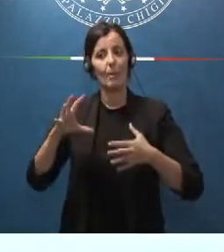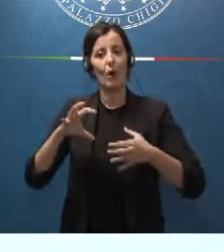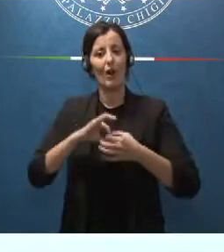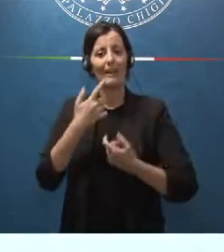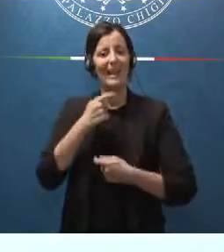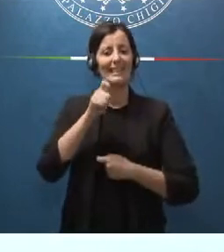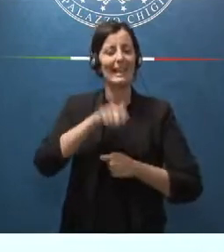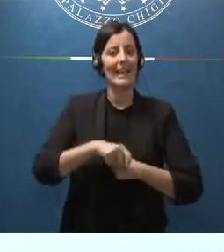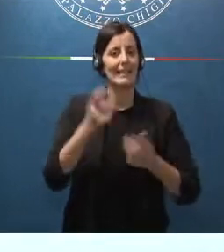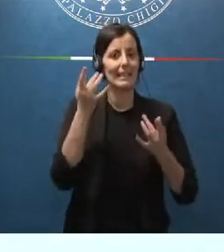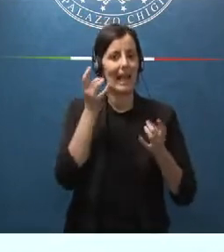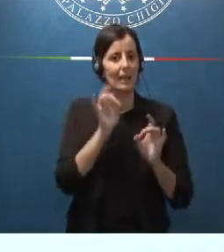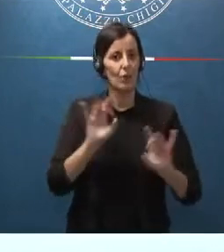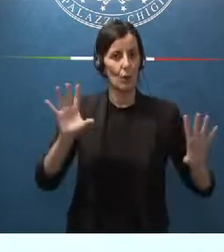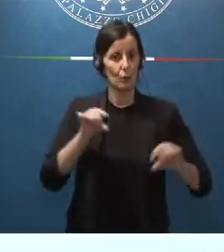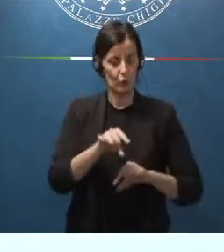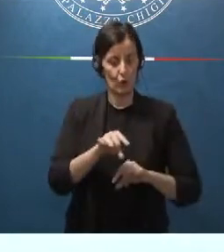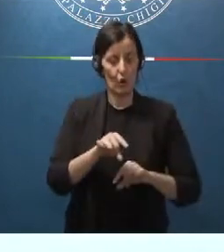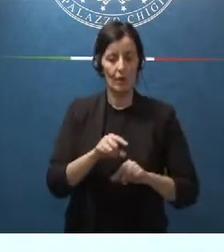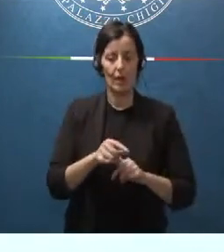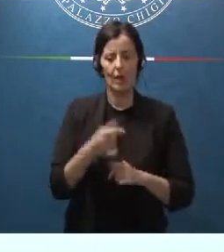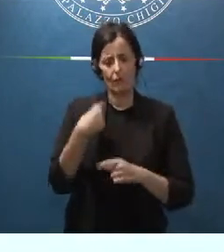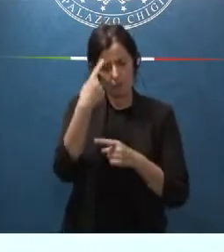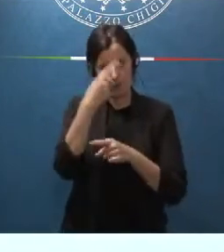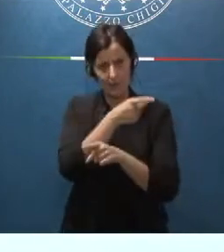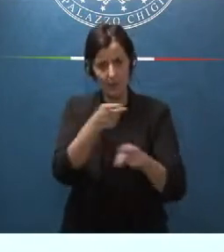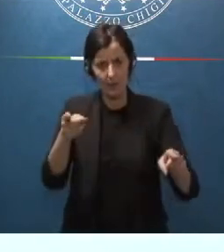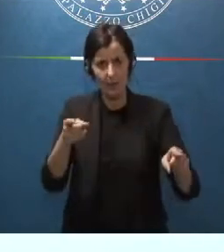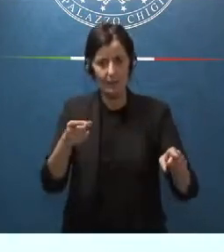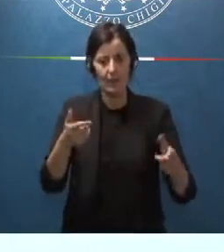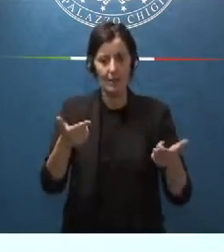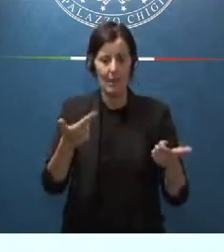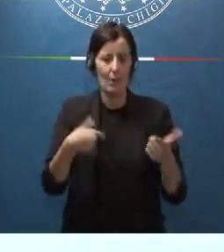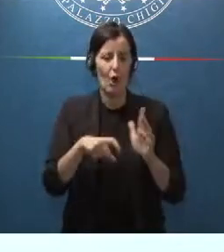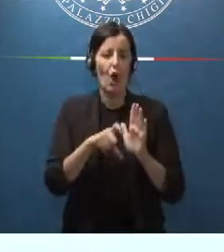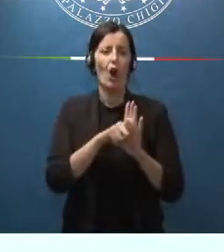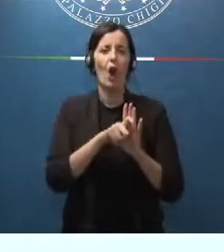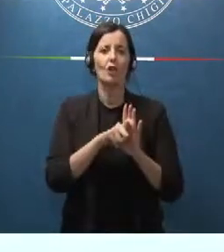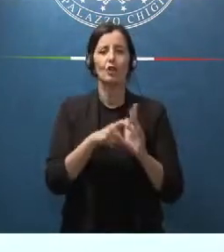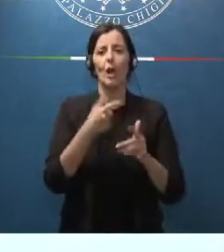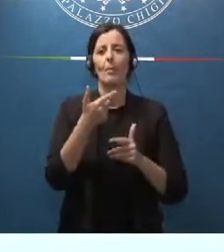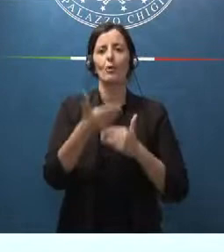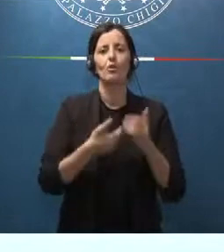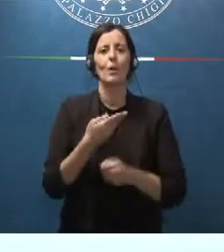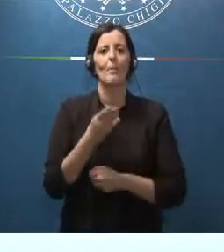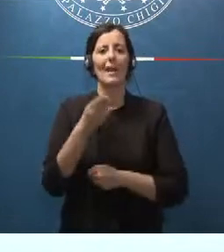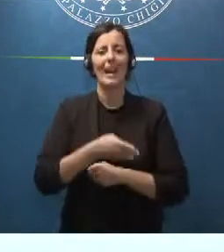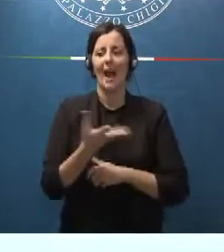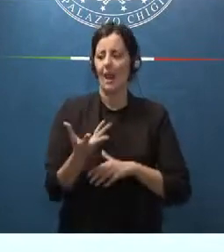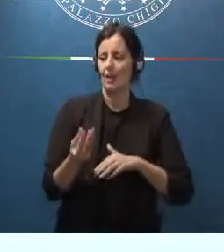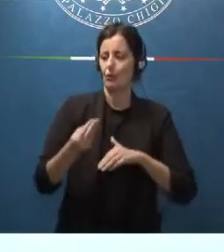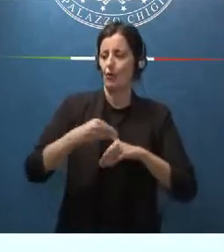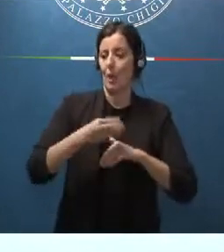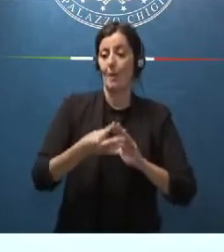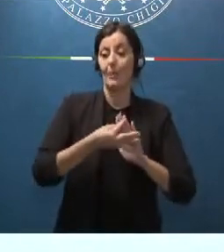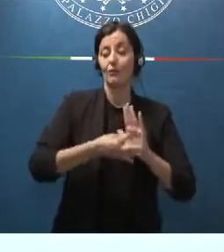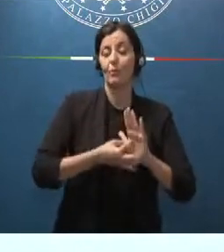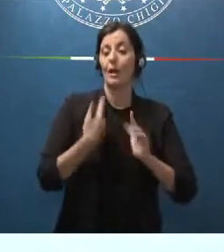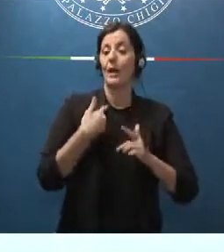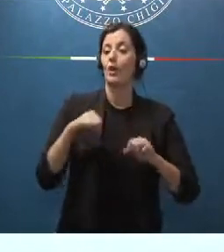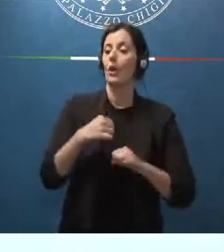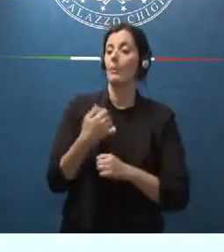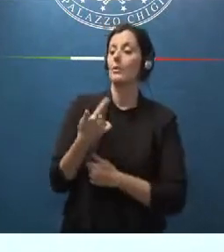assoluzione. Voi sapete che è stato introdotto nel nostro codice di procedura penale il principio che non è possibile condannare